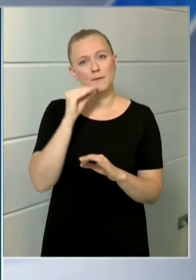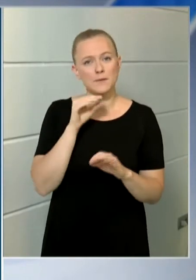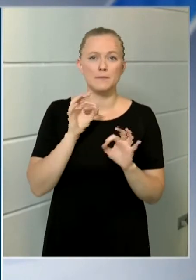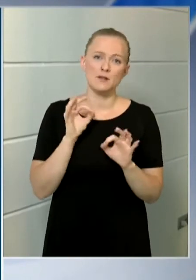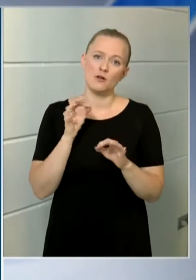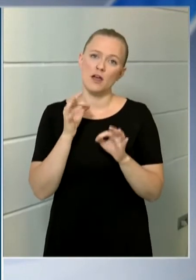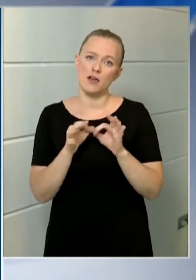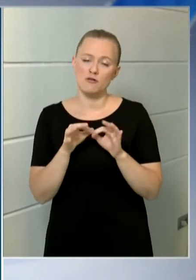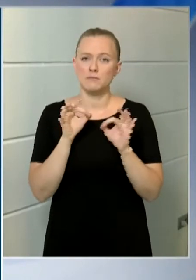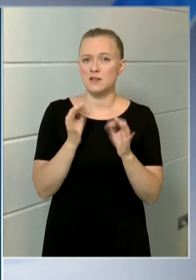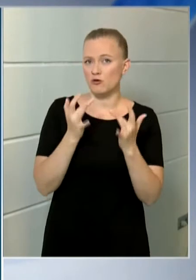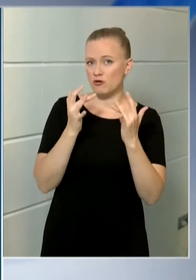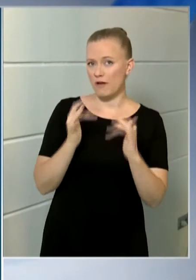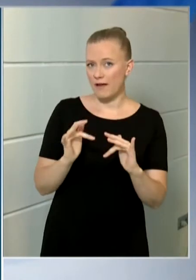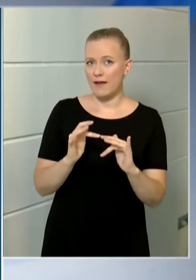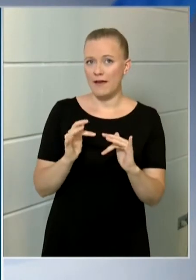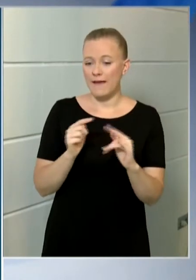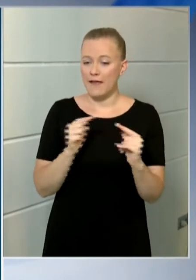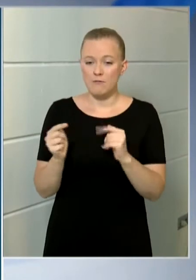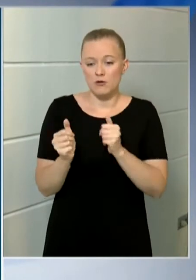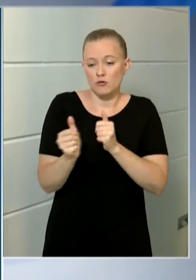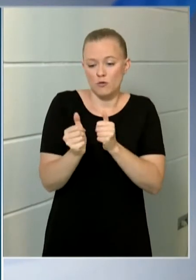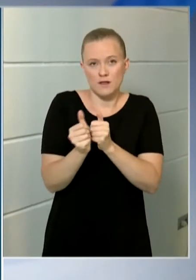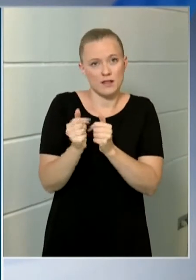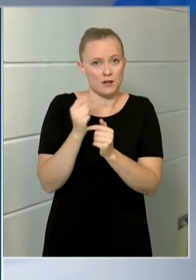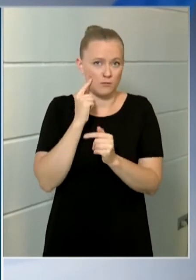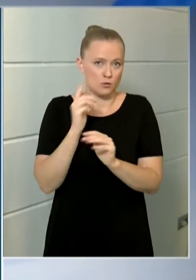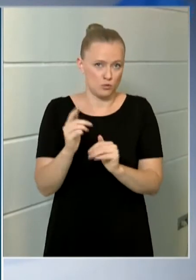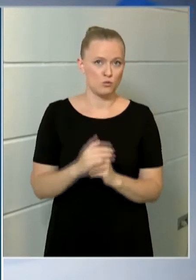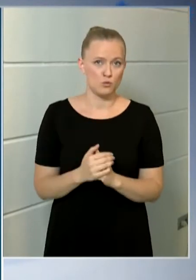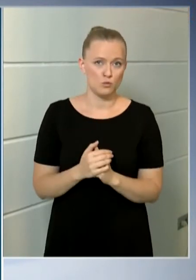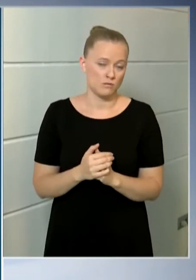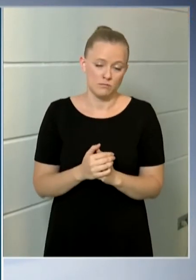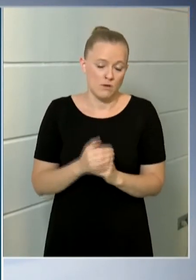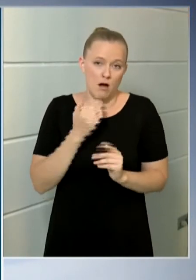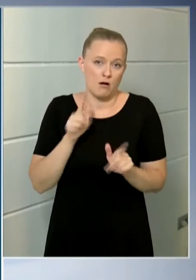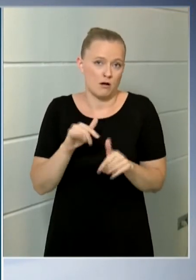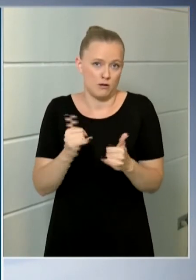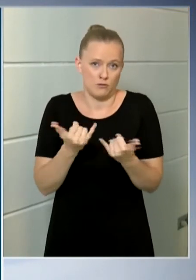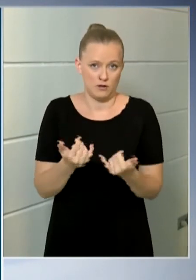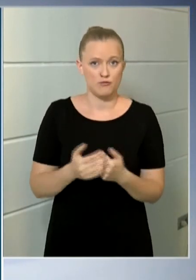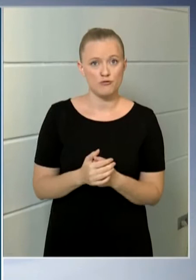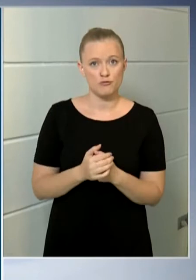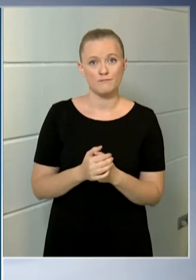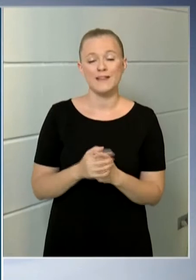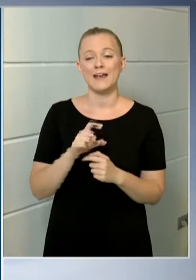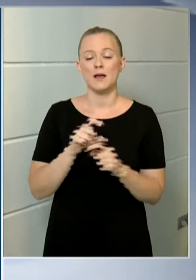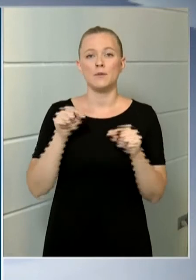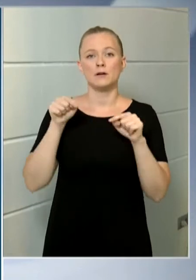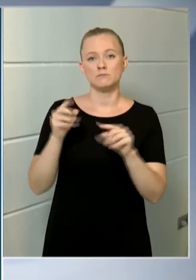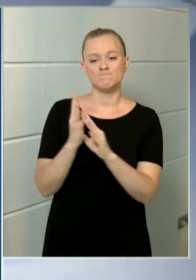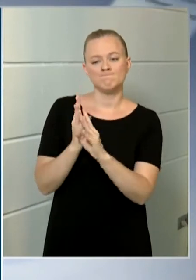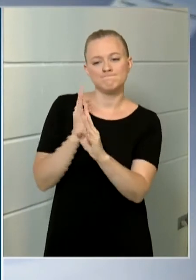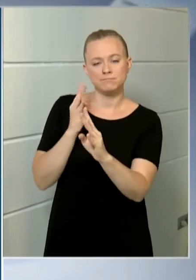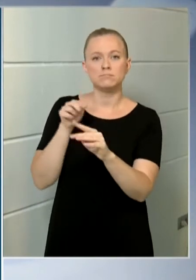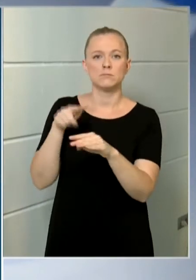esetekben, bizonyos helyeken egymáshoz közelebb tudnak kerülni óhatatlanul, így a maszkhasználata